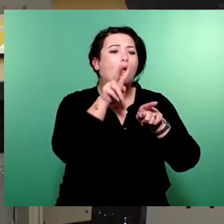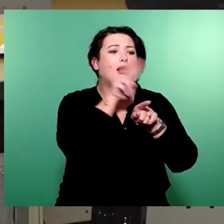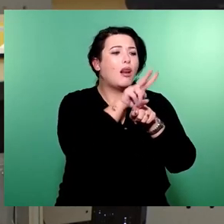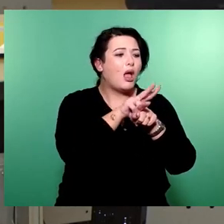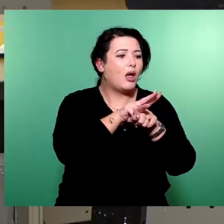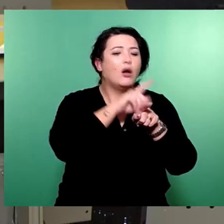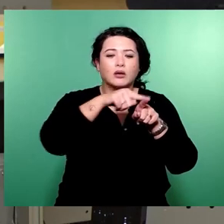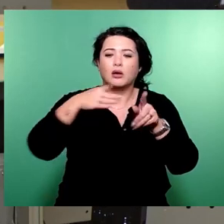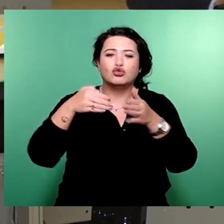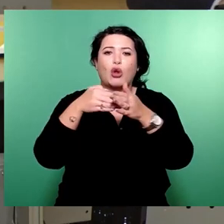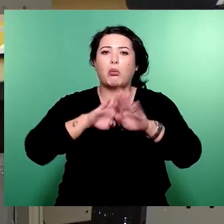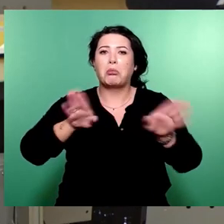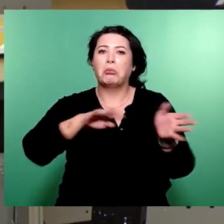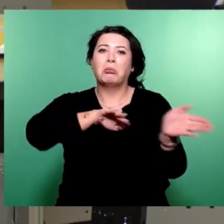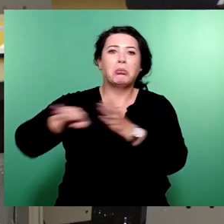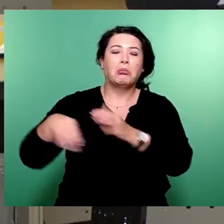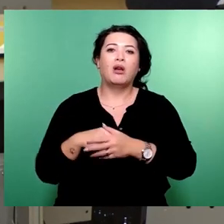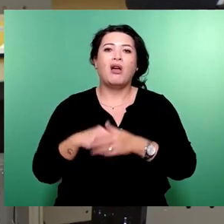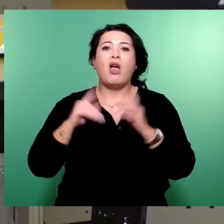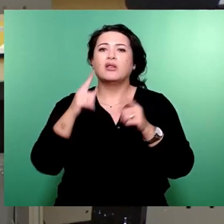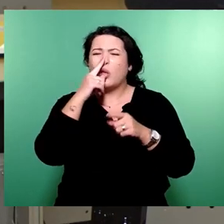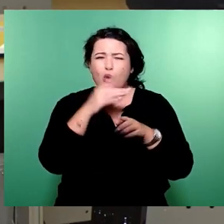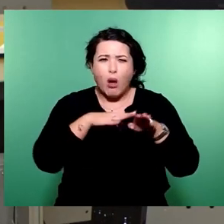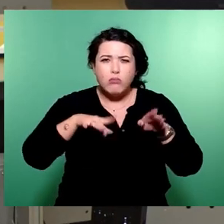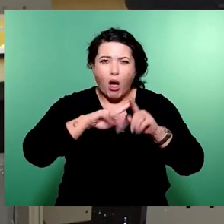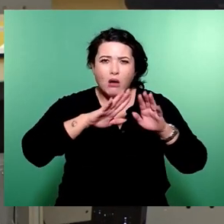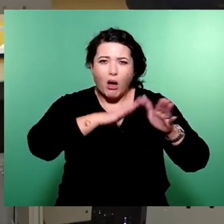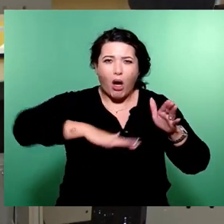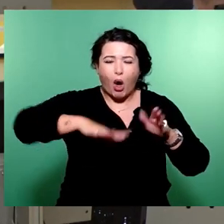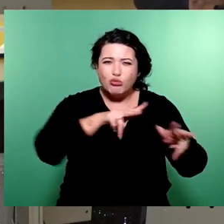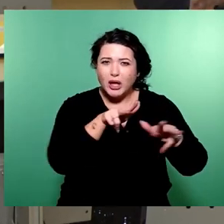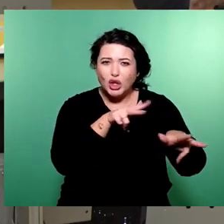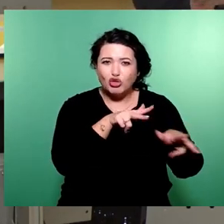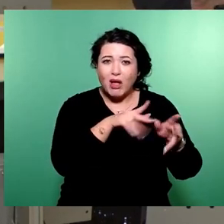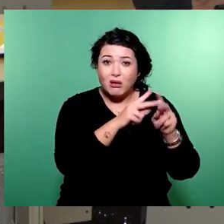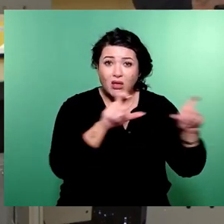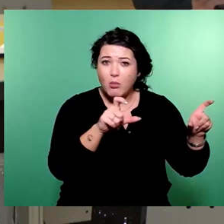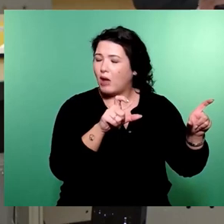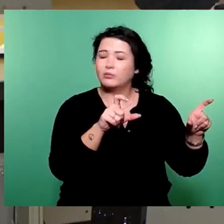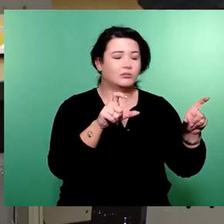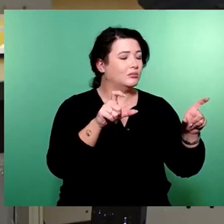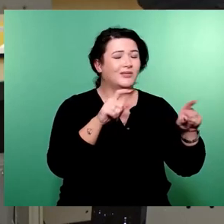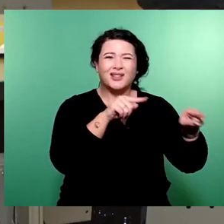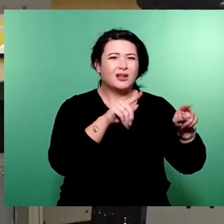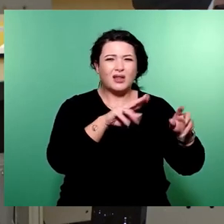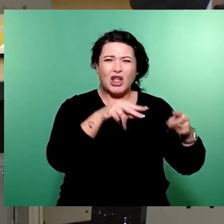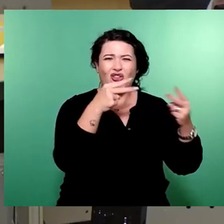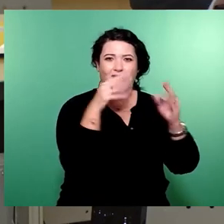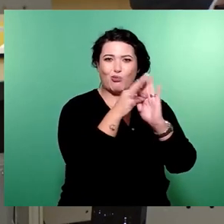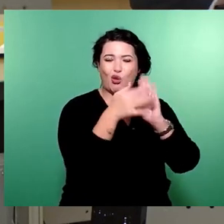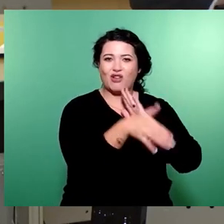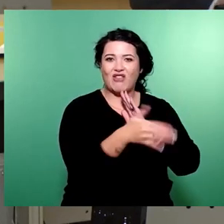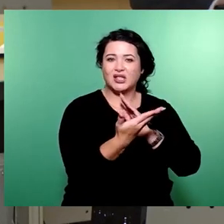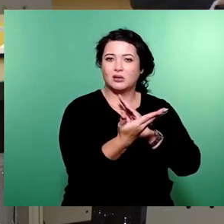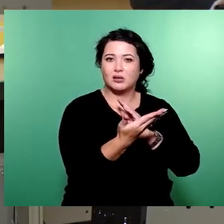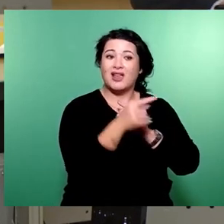es darin nur um das Parkraummanagement gegangen. Das war aber gar nicht der entscheidende Punkt. Der entscheidende Punkt